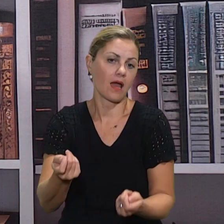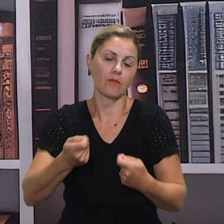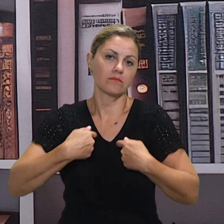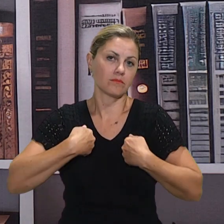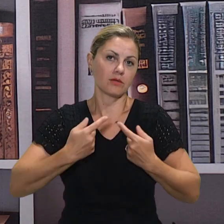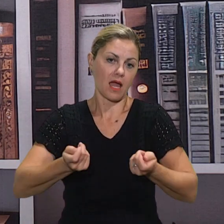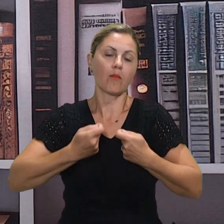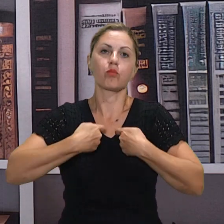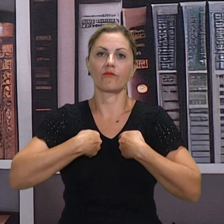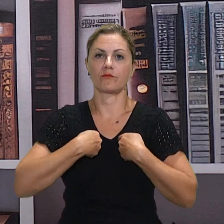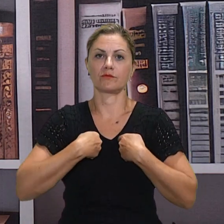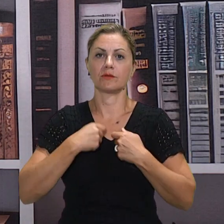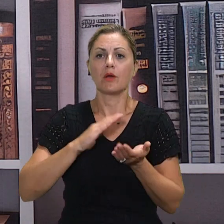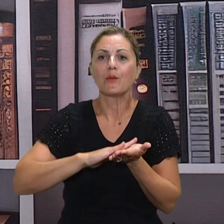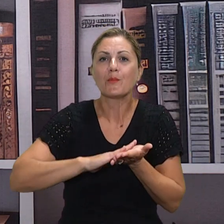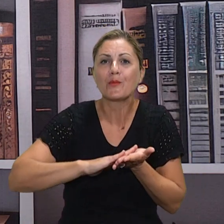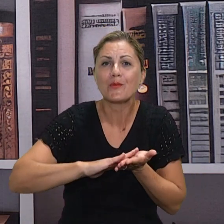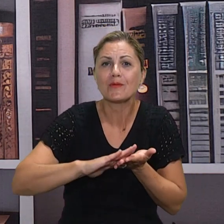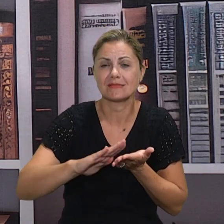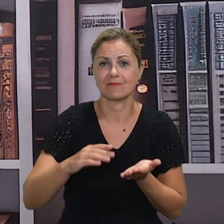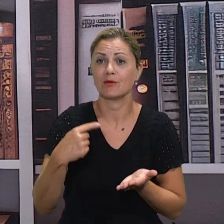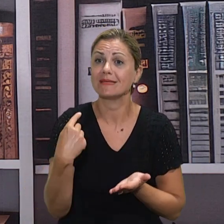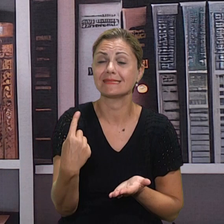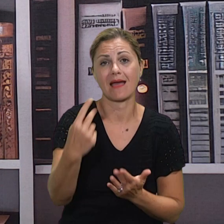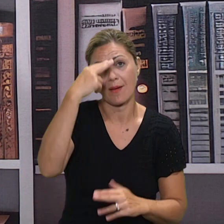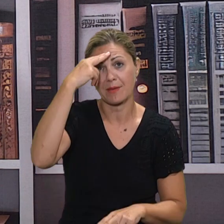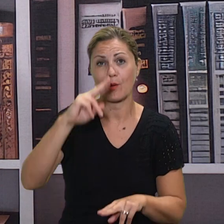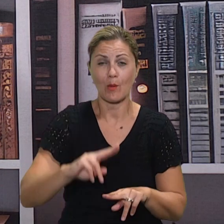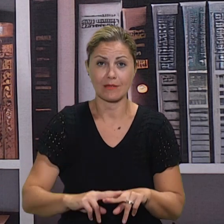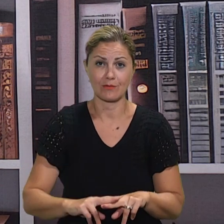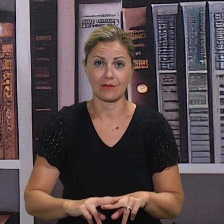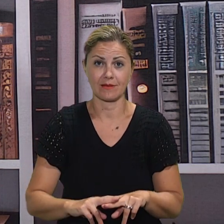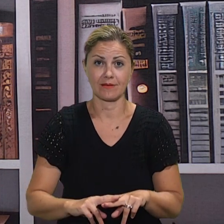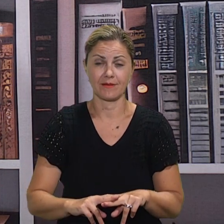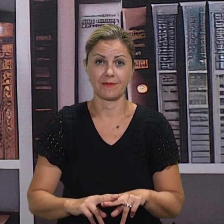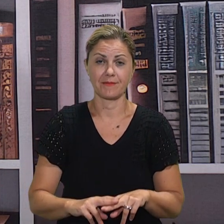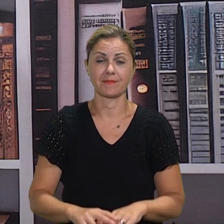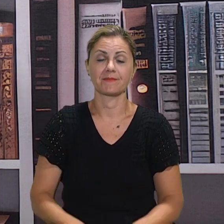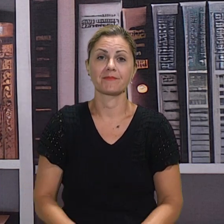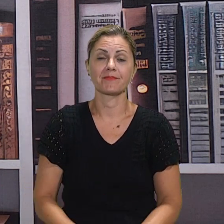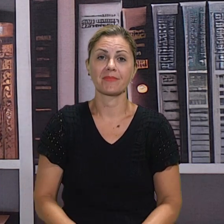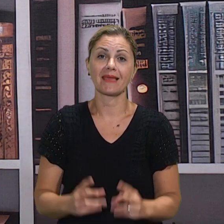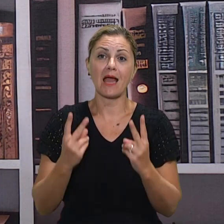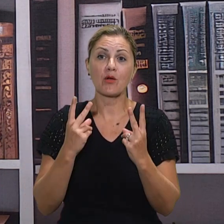Jednostavno ne želim da naprave nekakve stvari kojim se ne sviđaju.